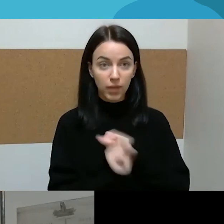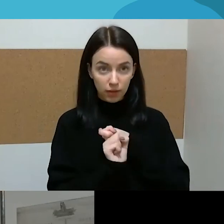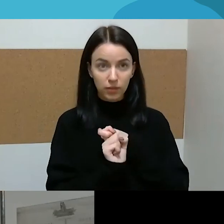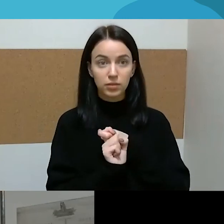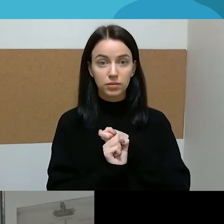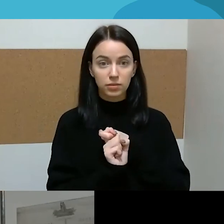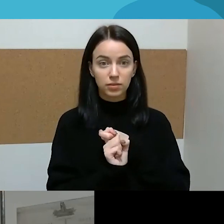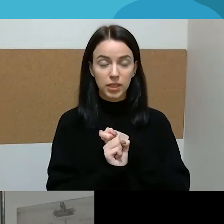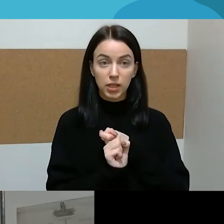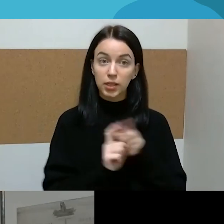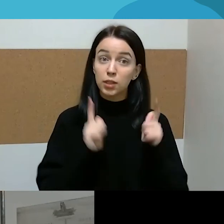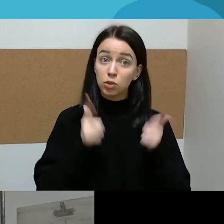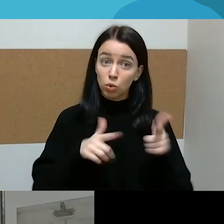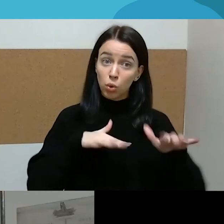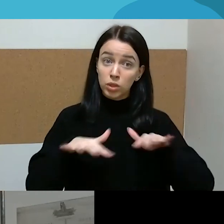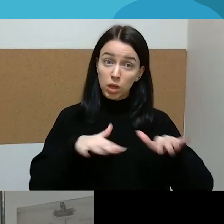neprastas.